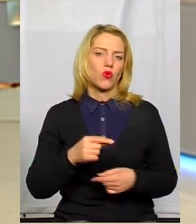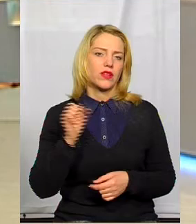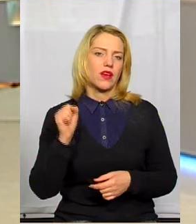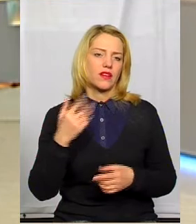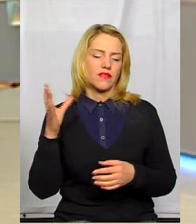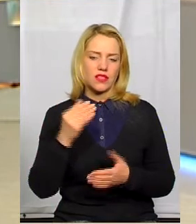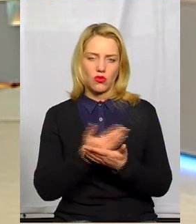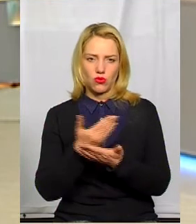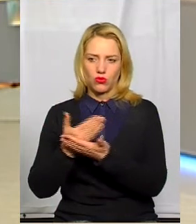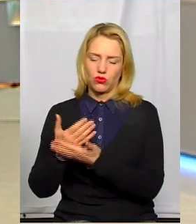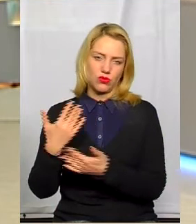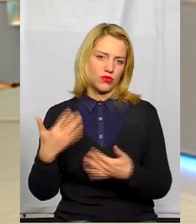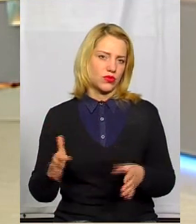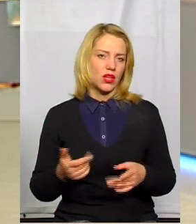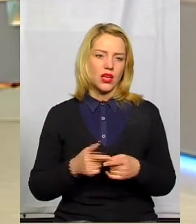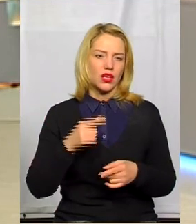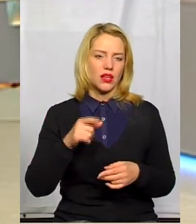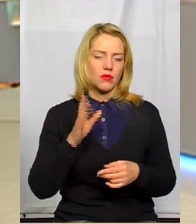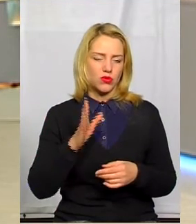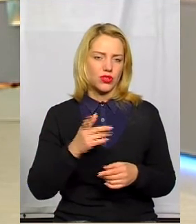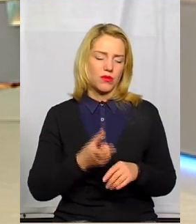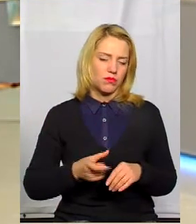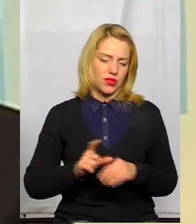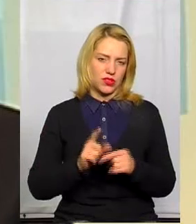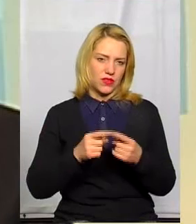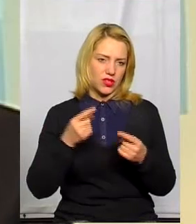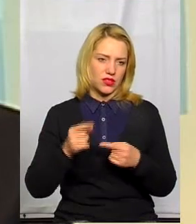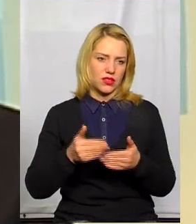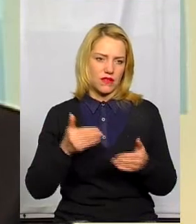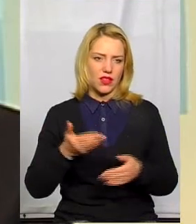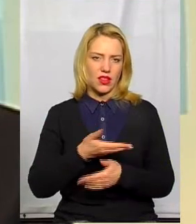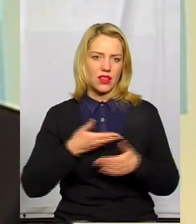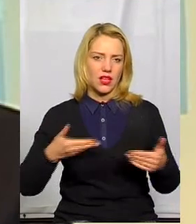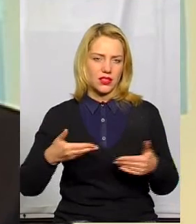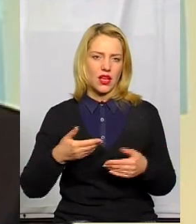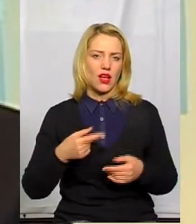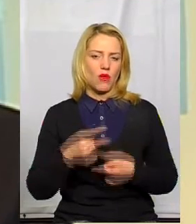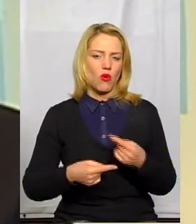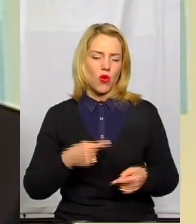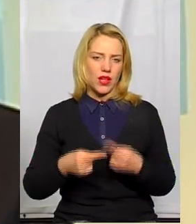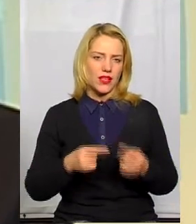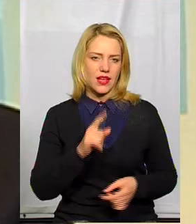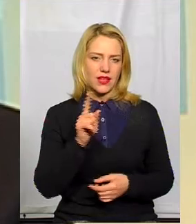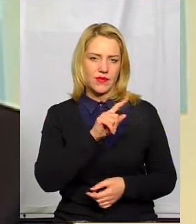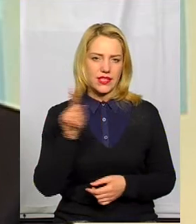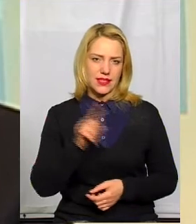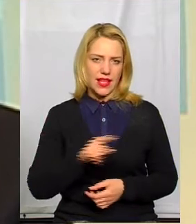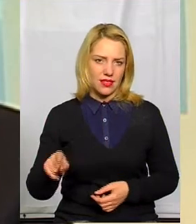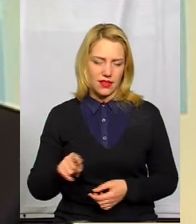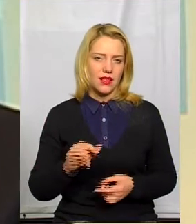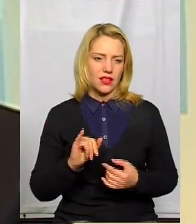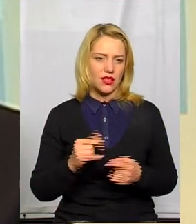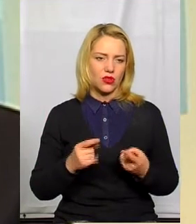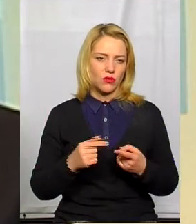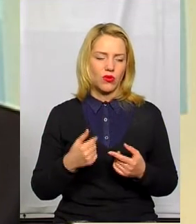наскільки ми знаємо, от, і вони ще будуть кардинальніше відрізнятися від нас і вже від покоління З. Тому наразі ми от пробуємо